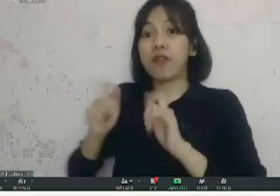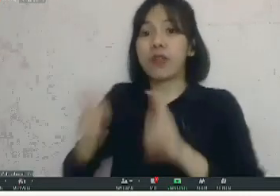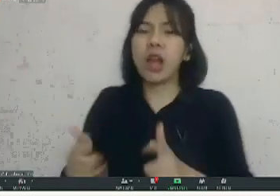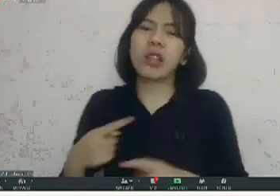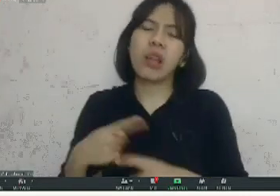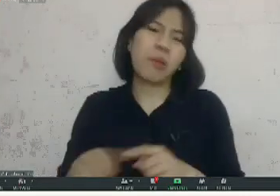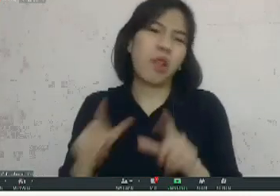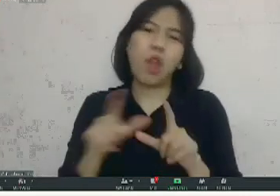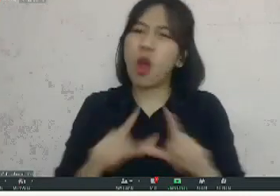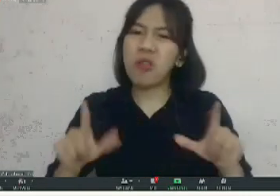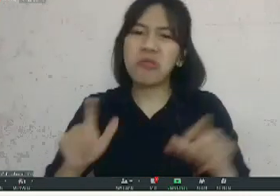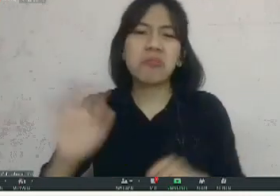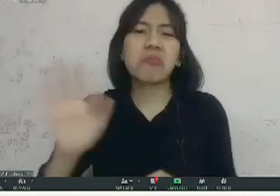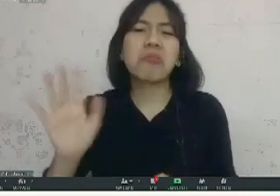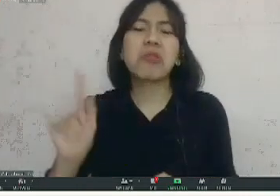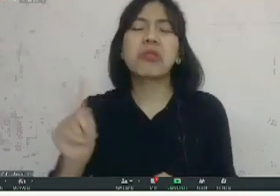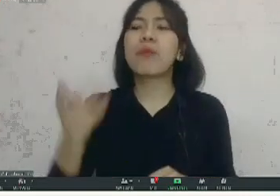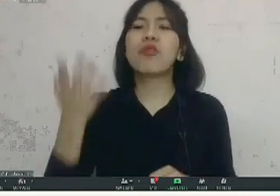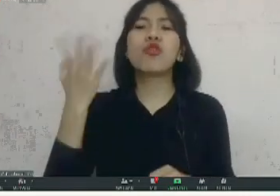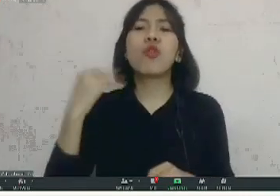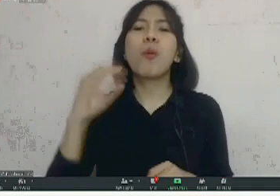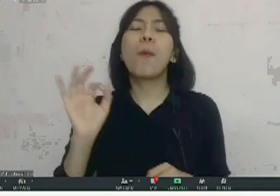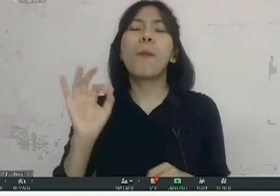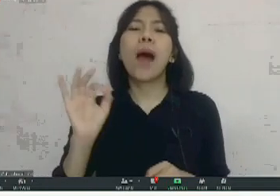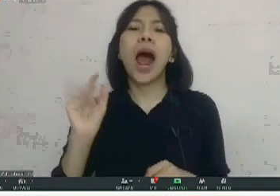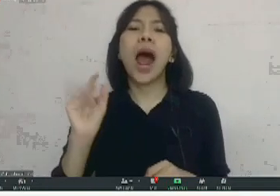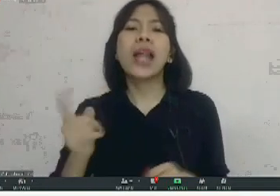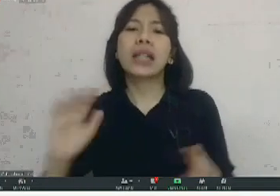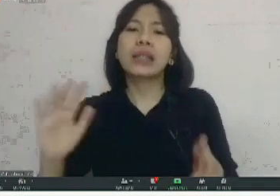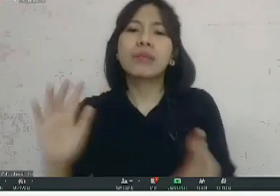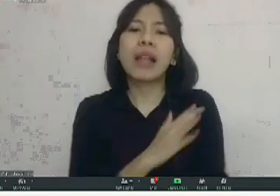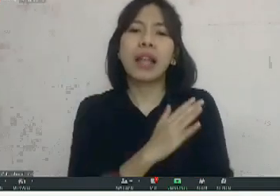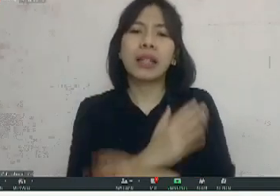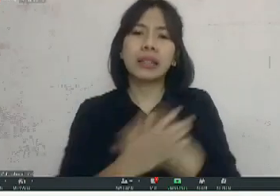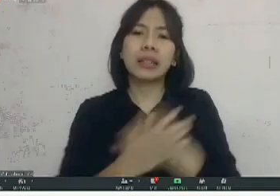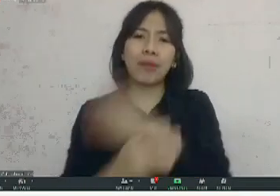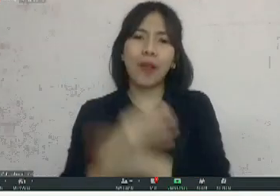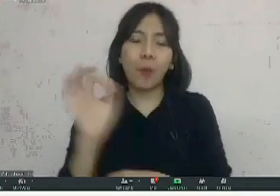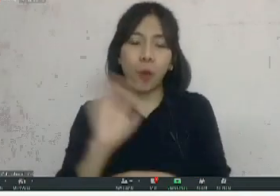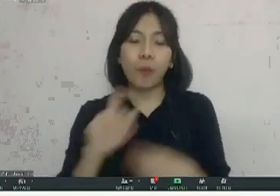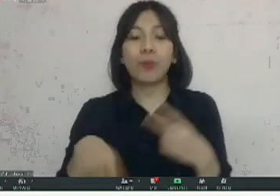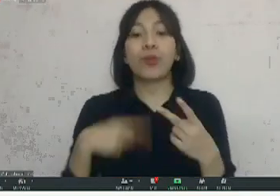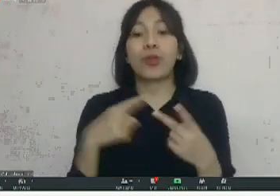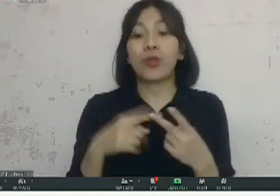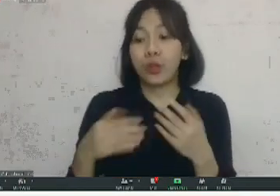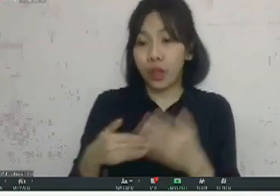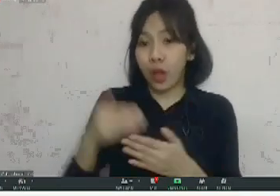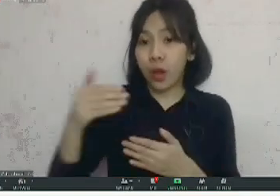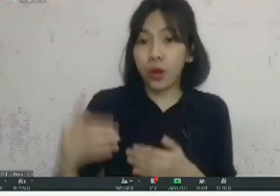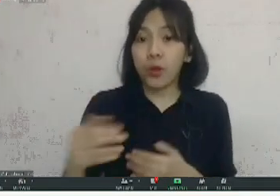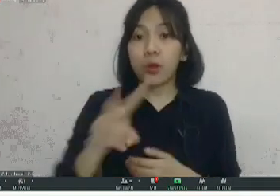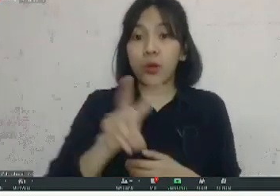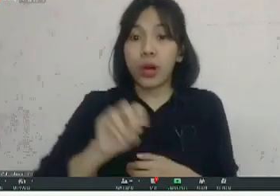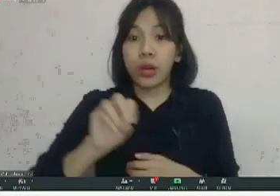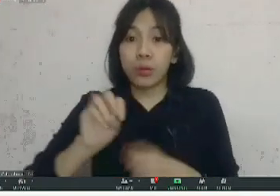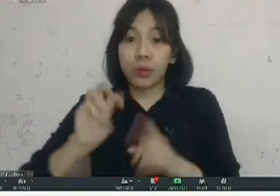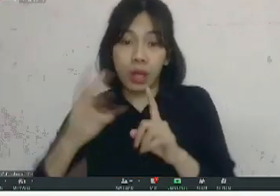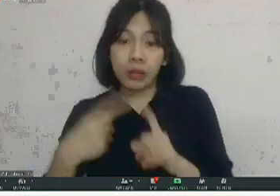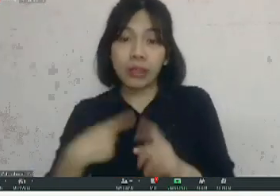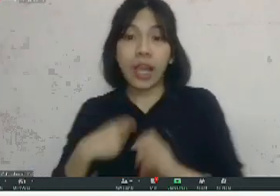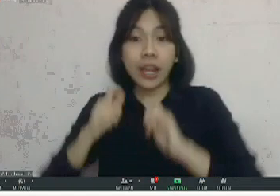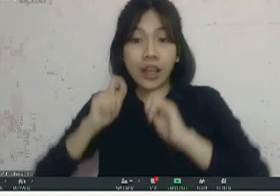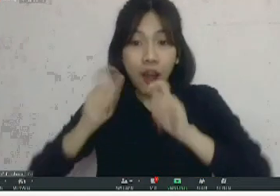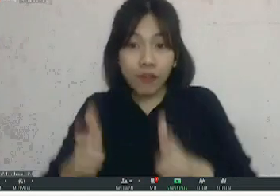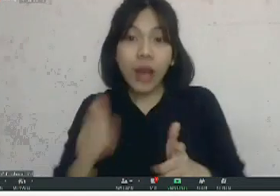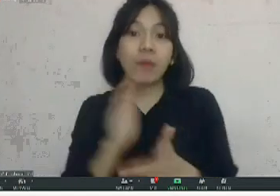lolos berkas lalu 2013 pernah ikut juga dua kalau nggak salah di Pemprov